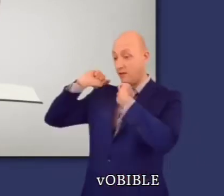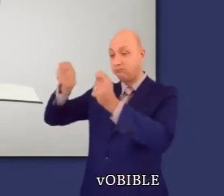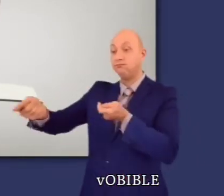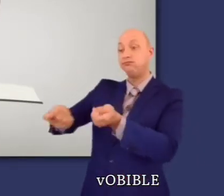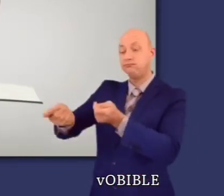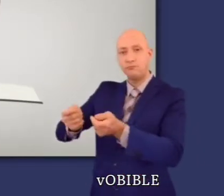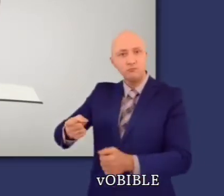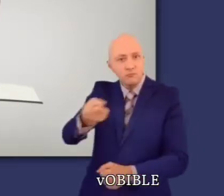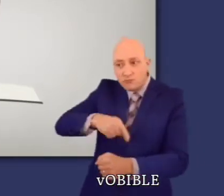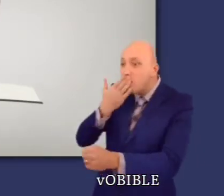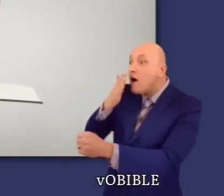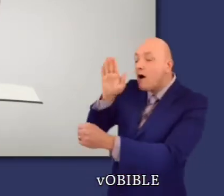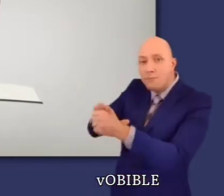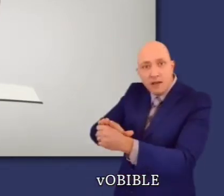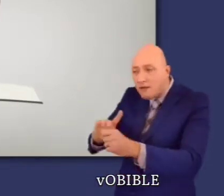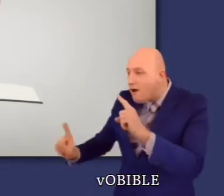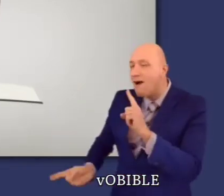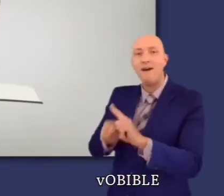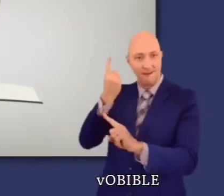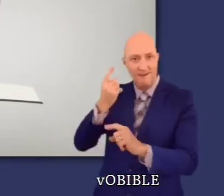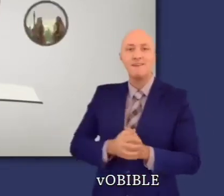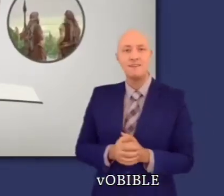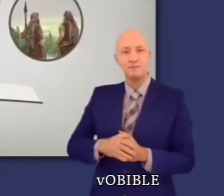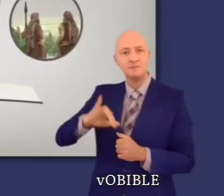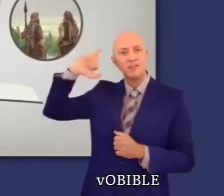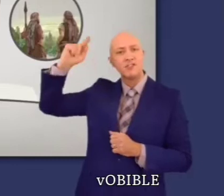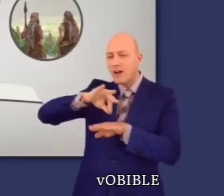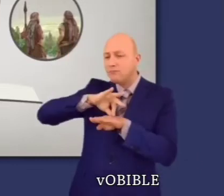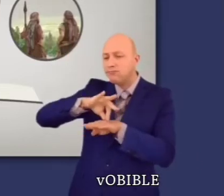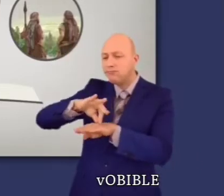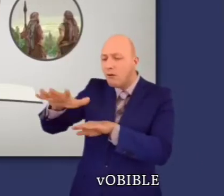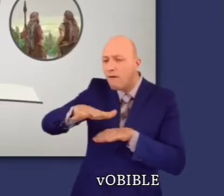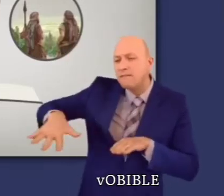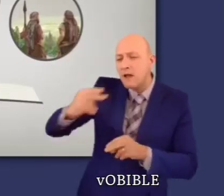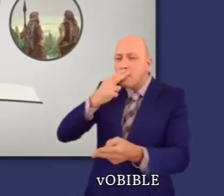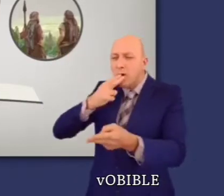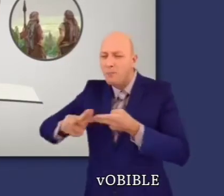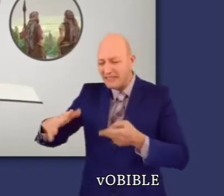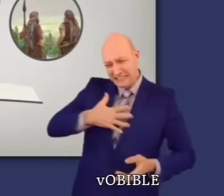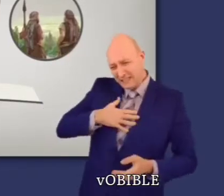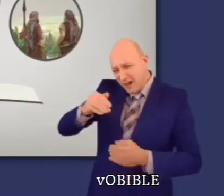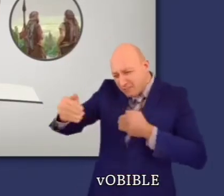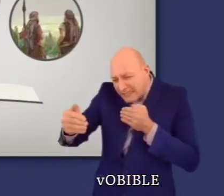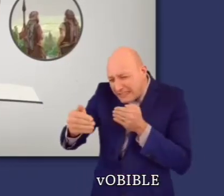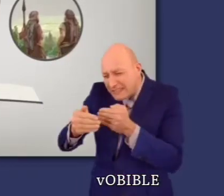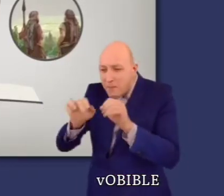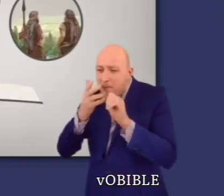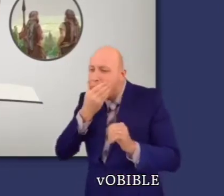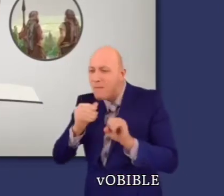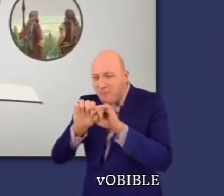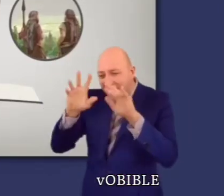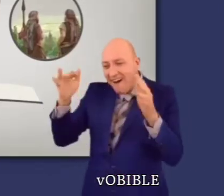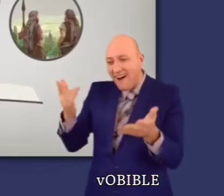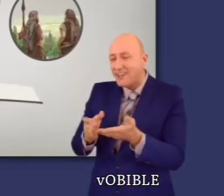'importance d'obéir à ce qu'il a établi pour nous guider et à la nécessité et d'avoir une foi forte tandis que nous nous approchons d'une terre